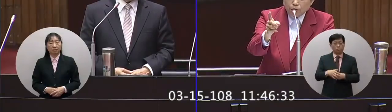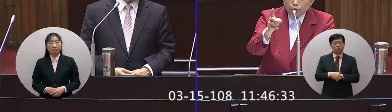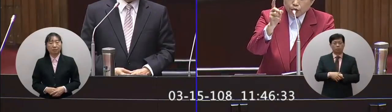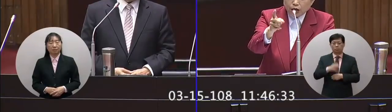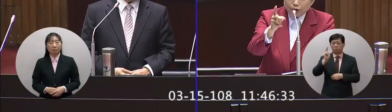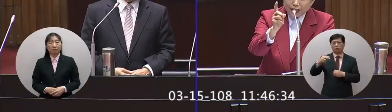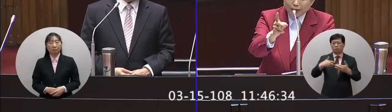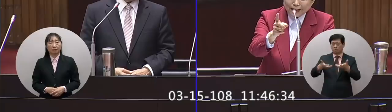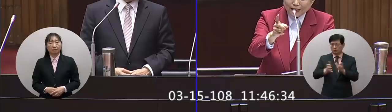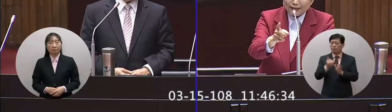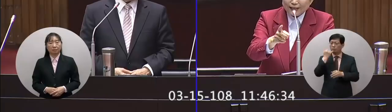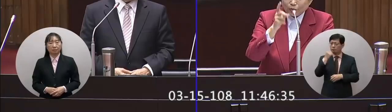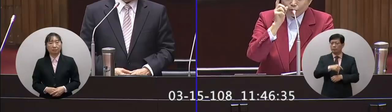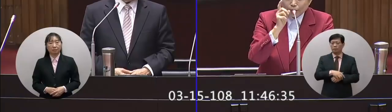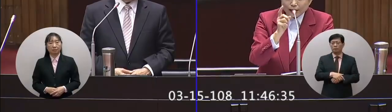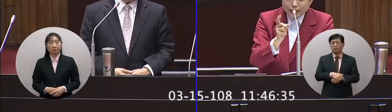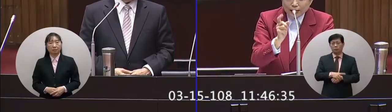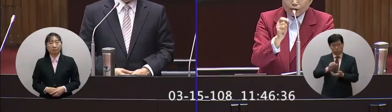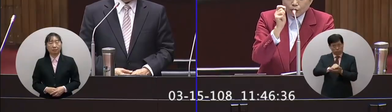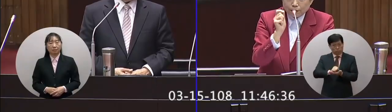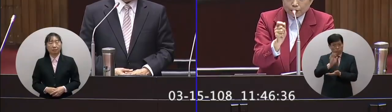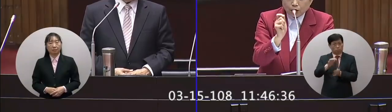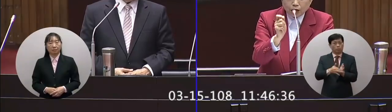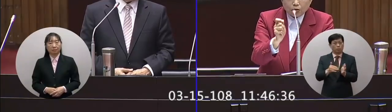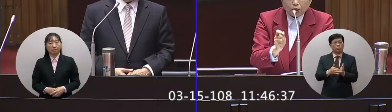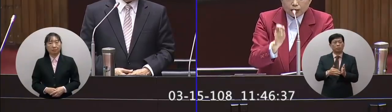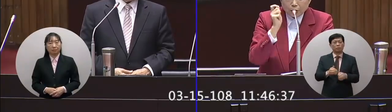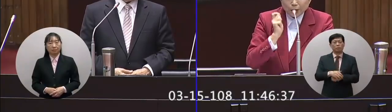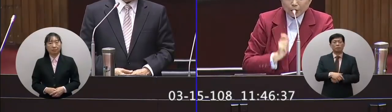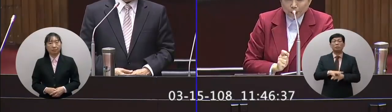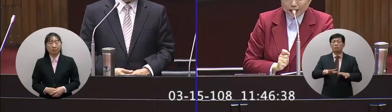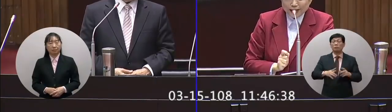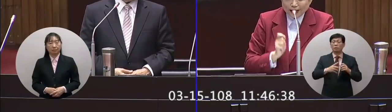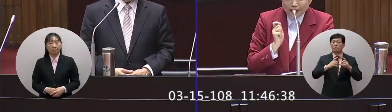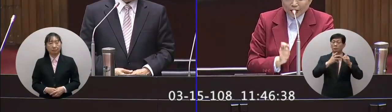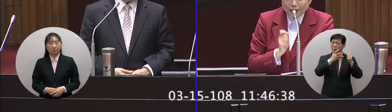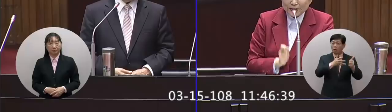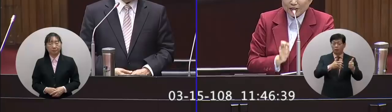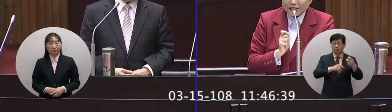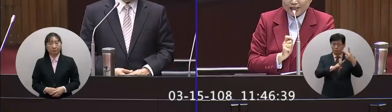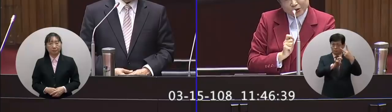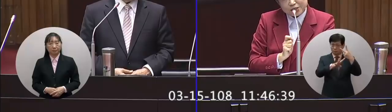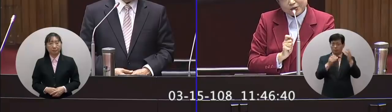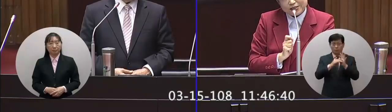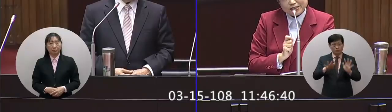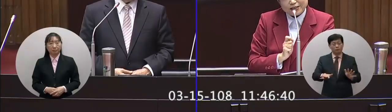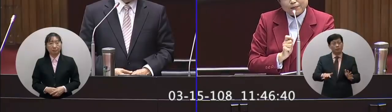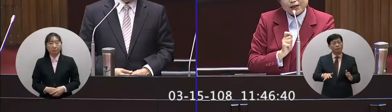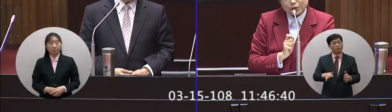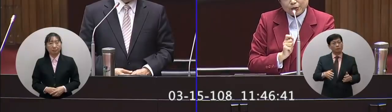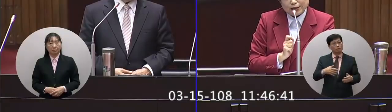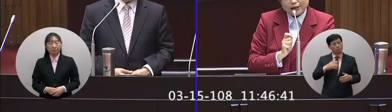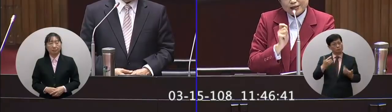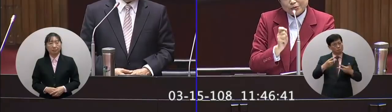交通部去考慮可不可能我都把它記起來做了小抄現在我要回頭問你2月24到現在有一小段